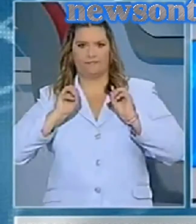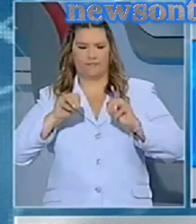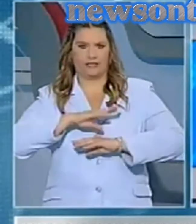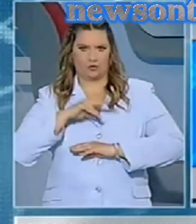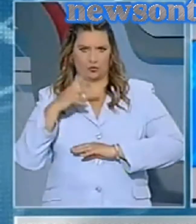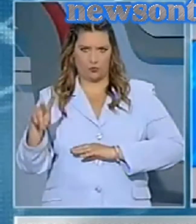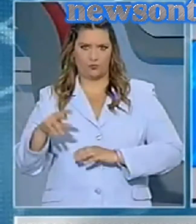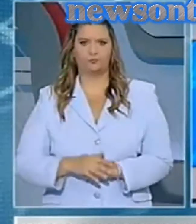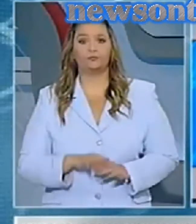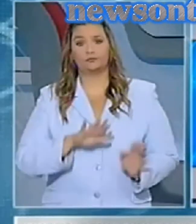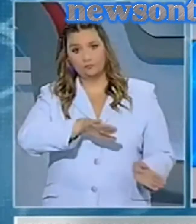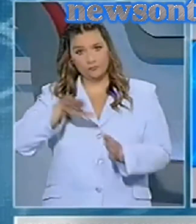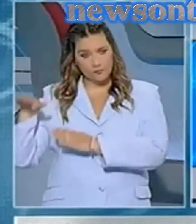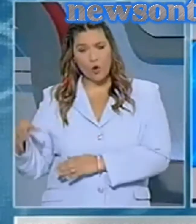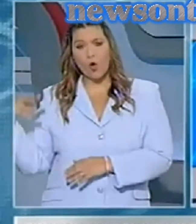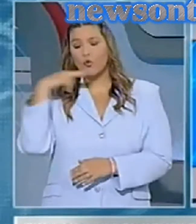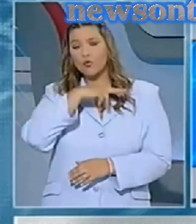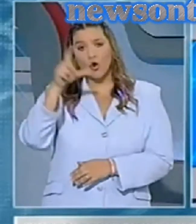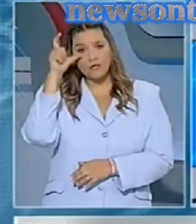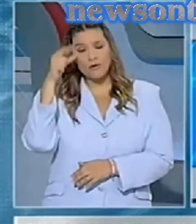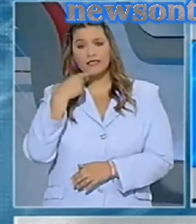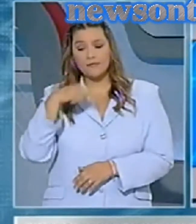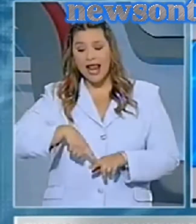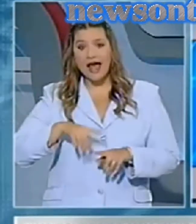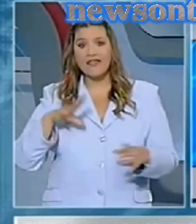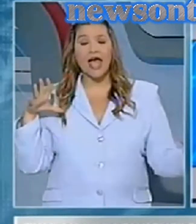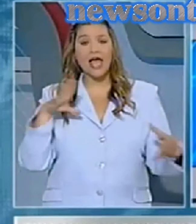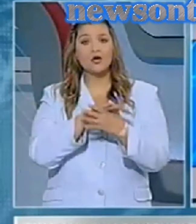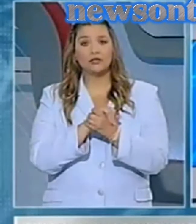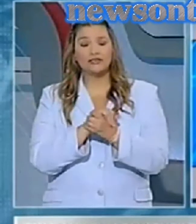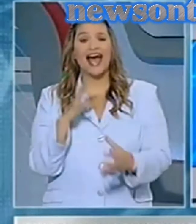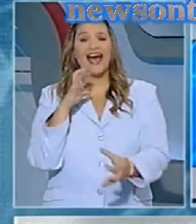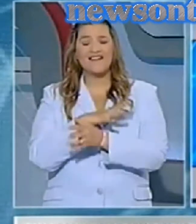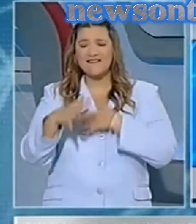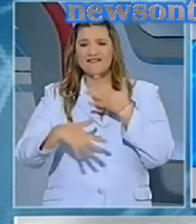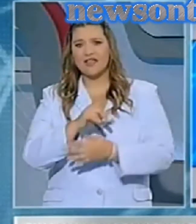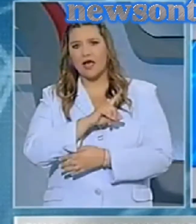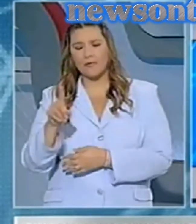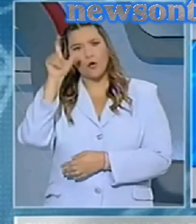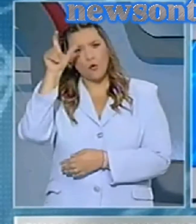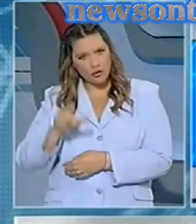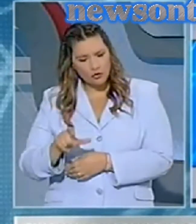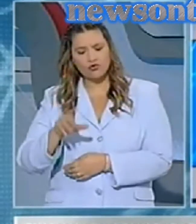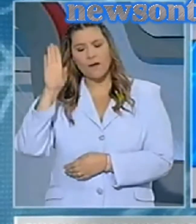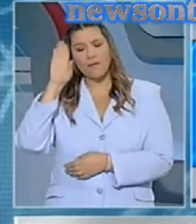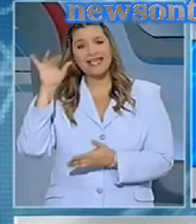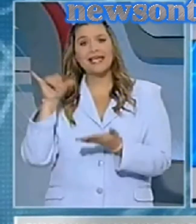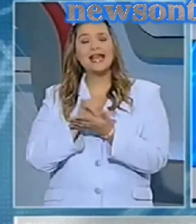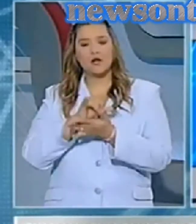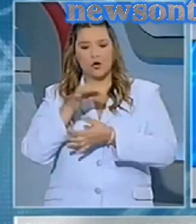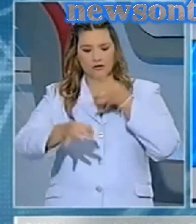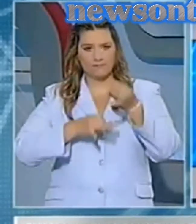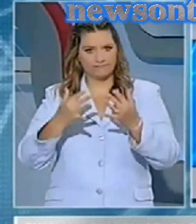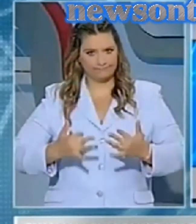Την ανάγκη ενότητας κατά του ρατσισμού και της βίας τόνισε ο Αντώνης Σαμαράς, μιλώντας σε Έλληνες ομογενείς στη Νέα Υόρκη. Ο Πρωθυπουργός εκτιμά